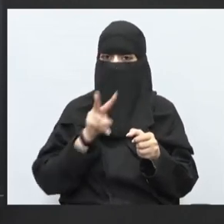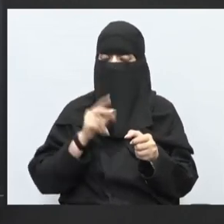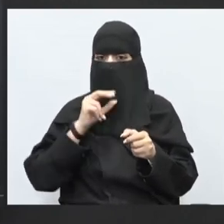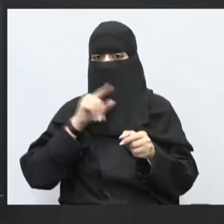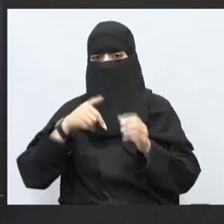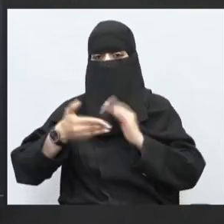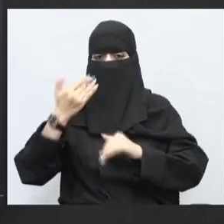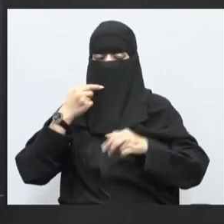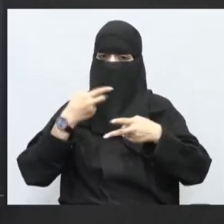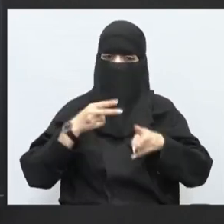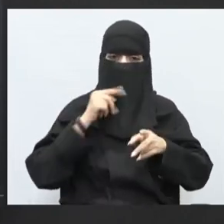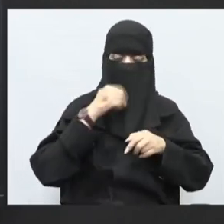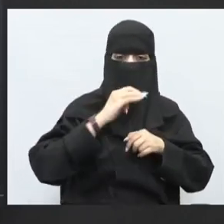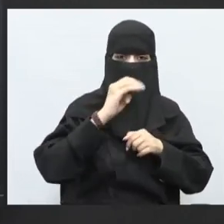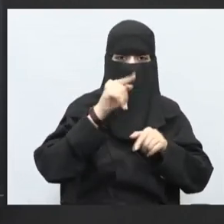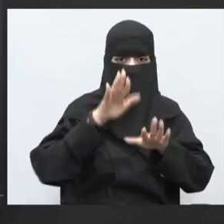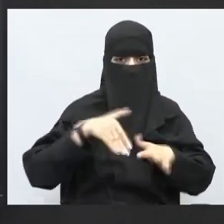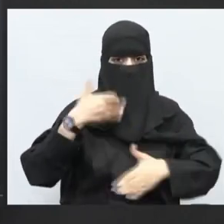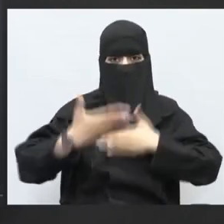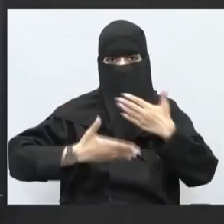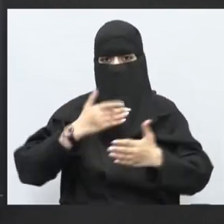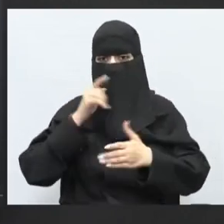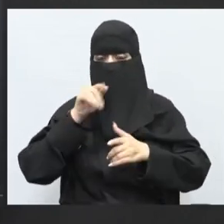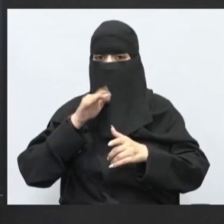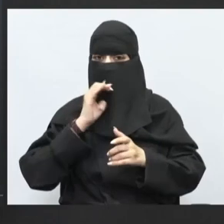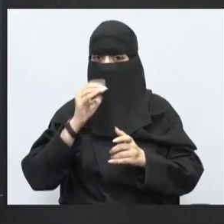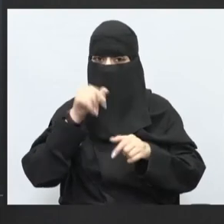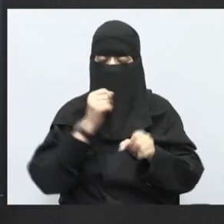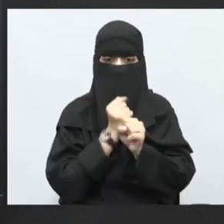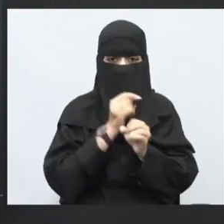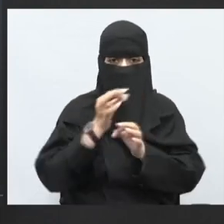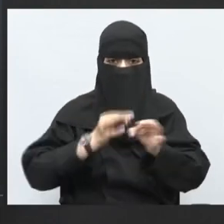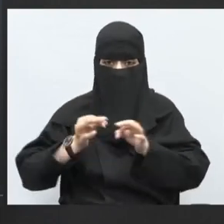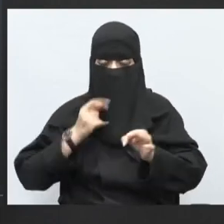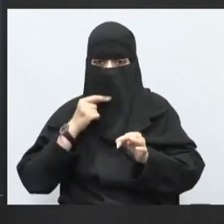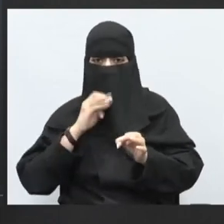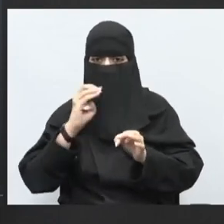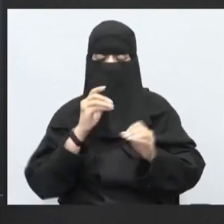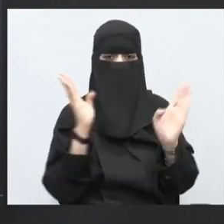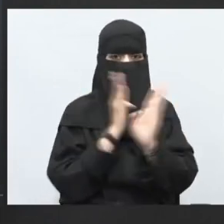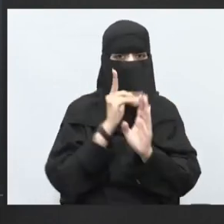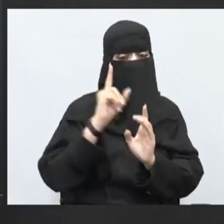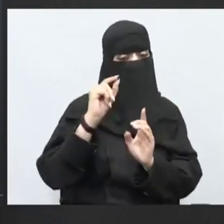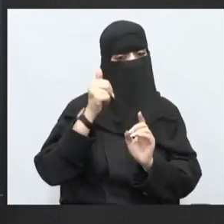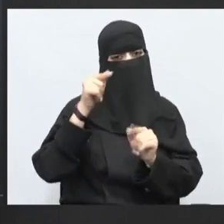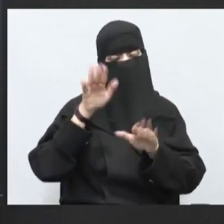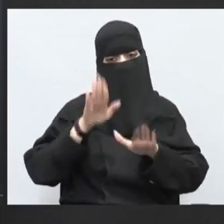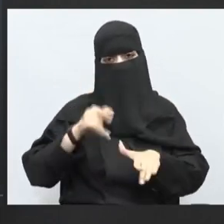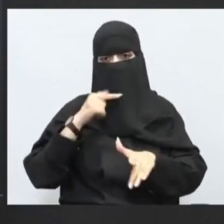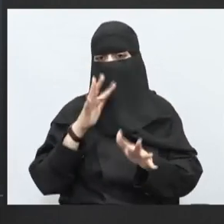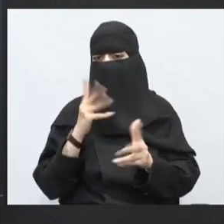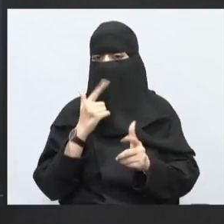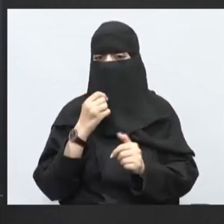وبعضكم بادر في الحل جميل مجرد محاولتكم بادرتك في الحل وتطبيق استراتيجية الحل عكسيا تمام طيب الآن عندنا